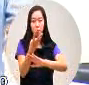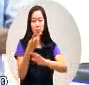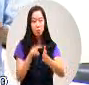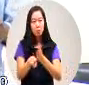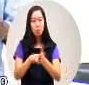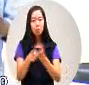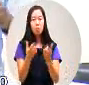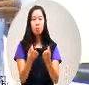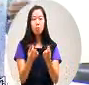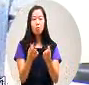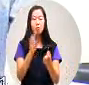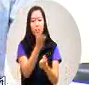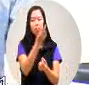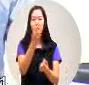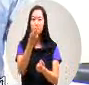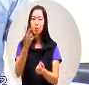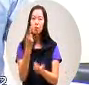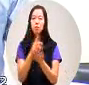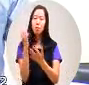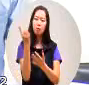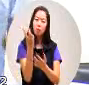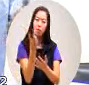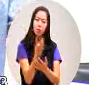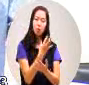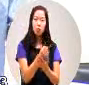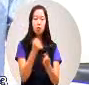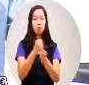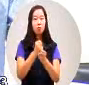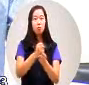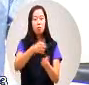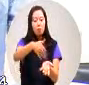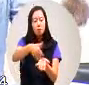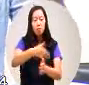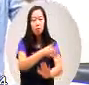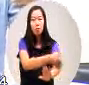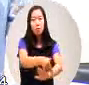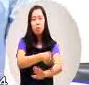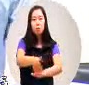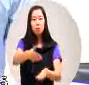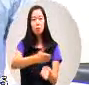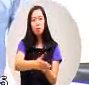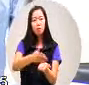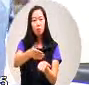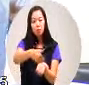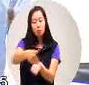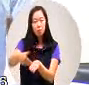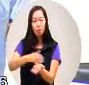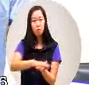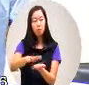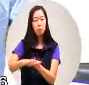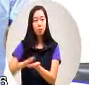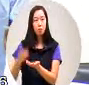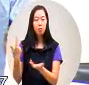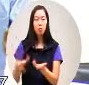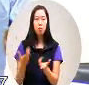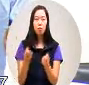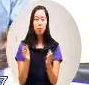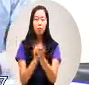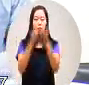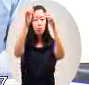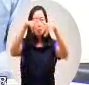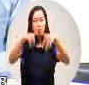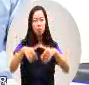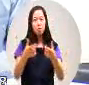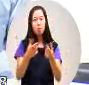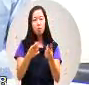重复在做一直重复在做每次下雨呢土石又回到中间的